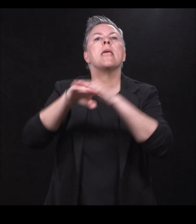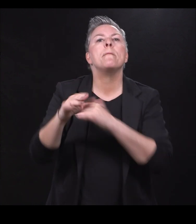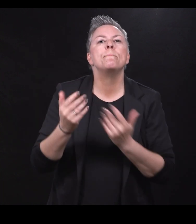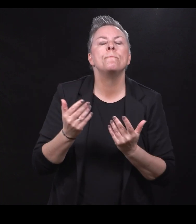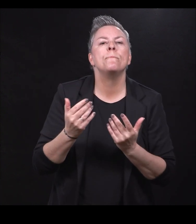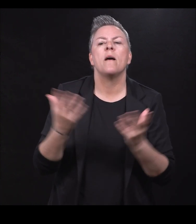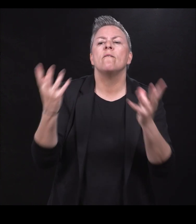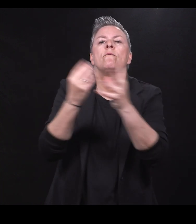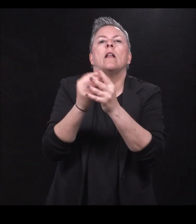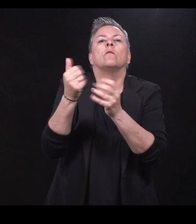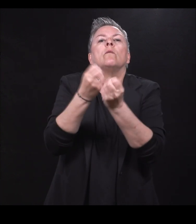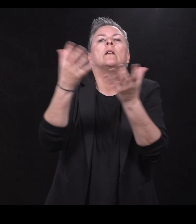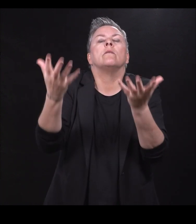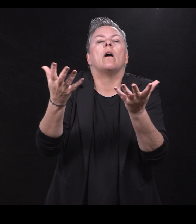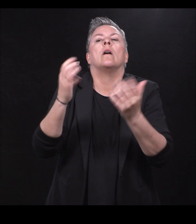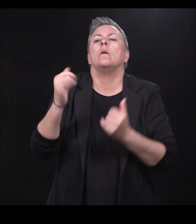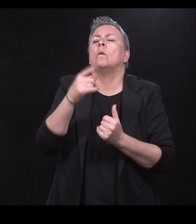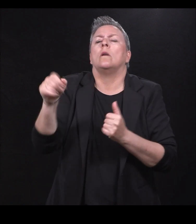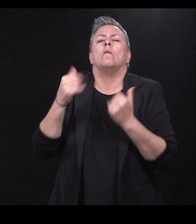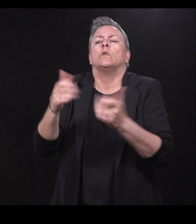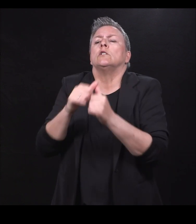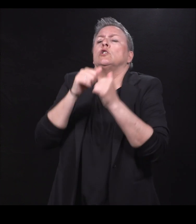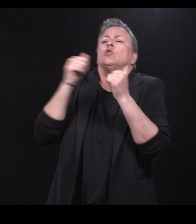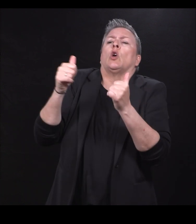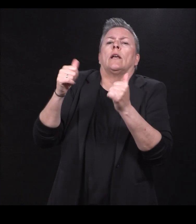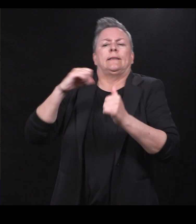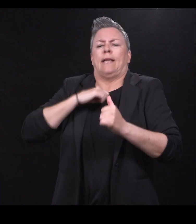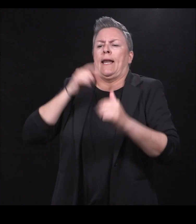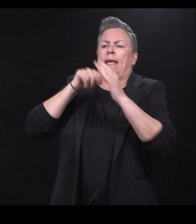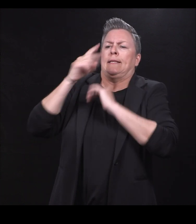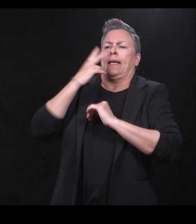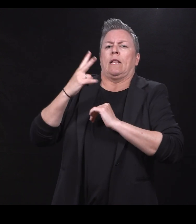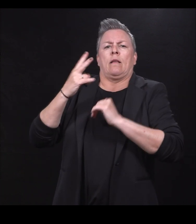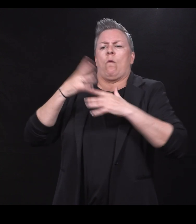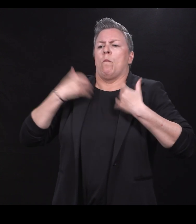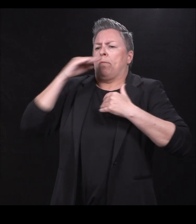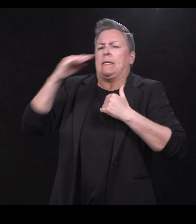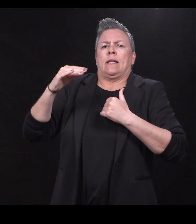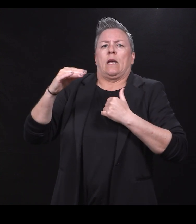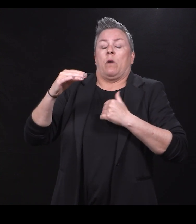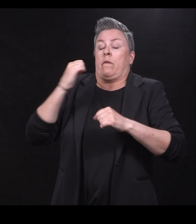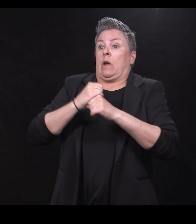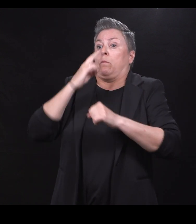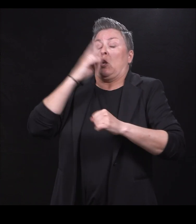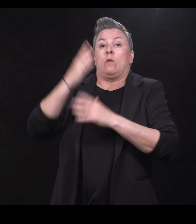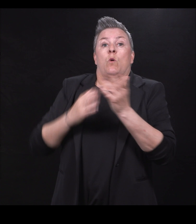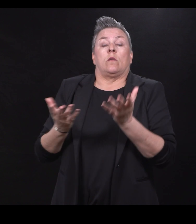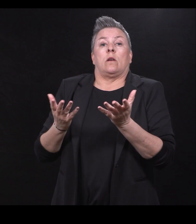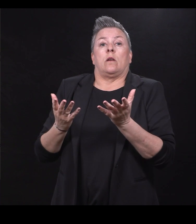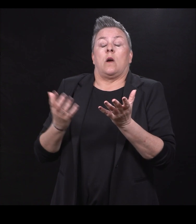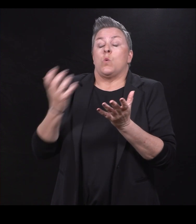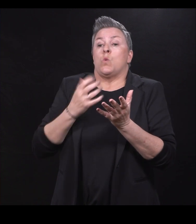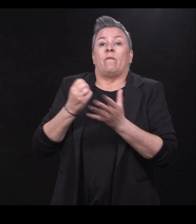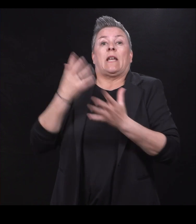felles for de fleste er at de har fått en større selvinnsikt og opplidt mestring på en helt ny måte. Og det er så